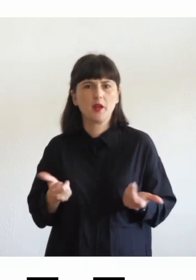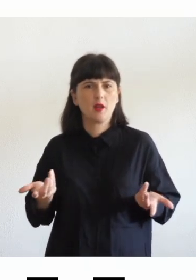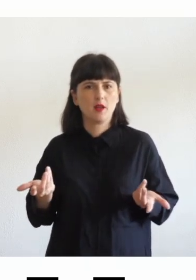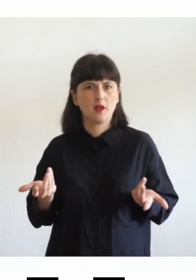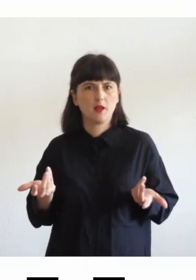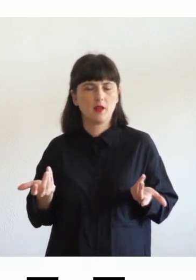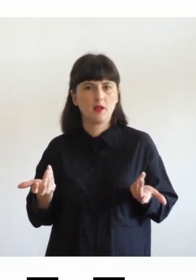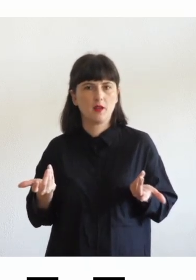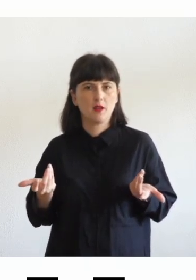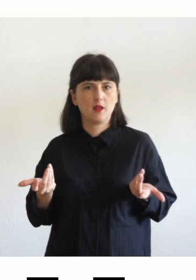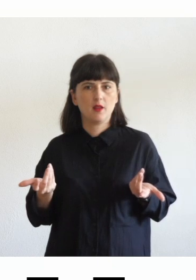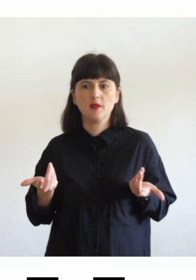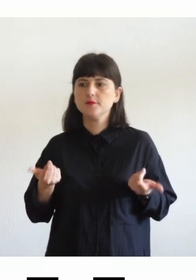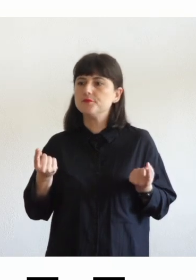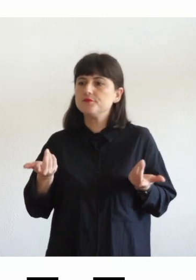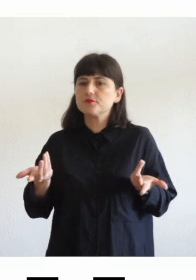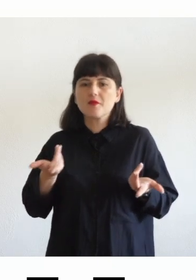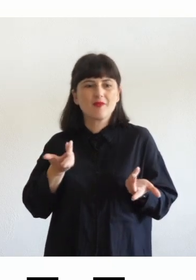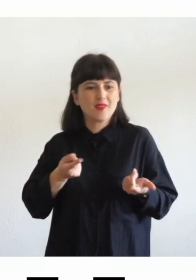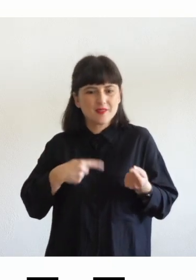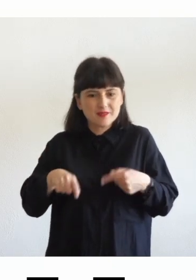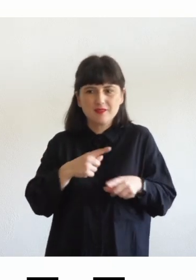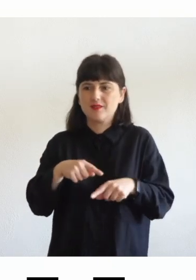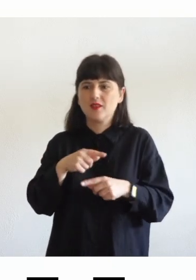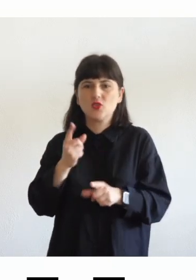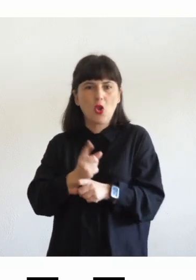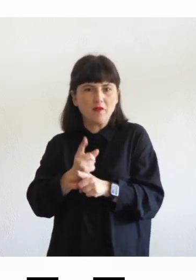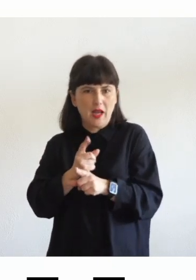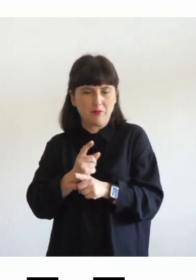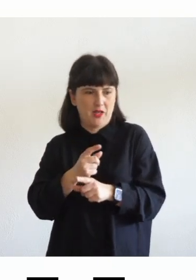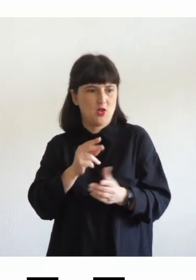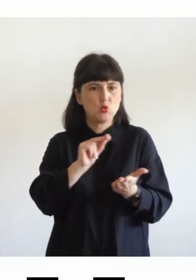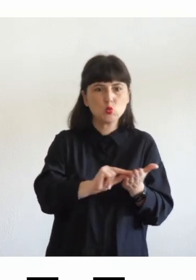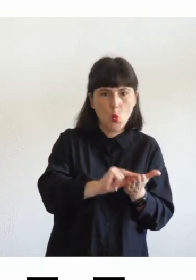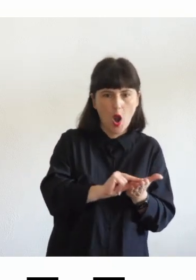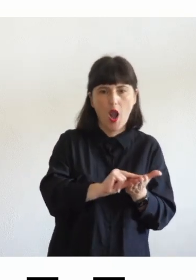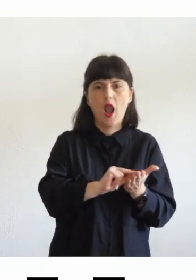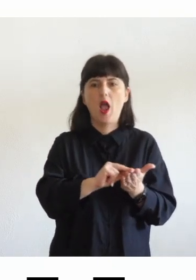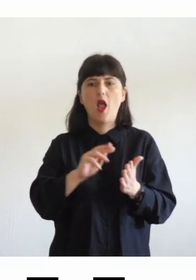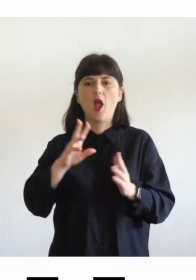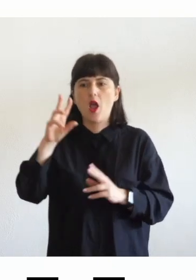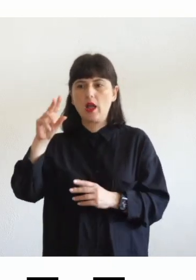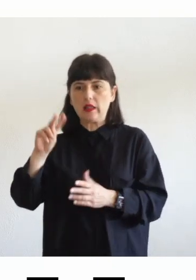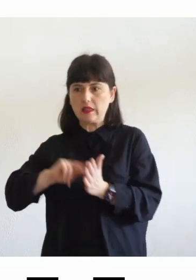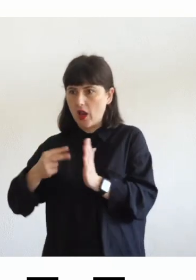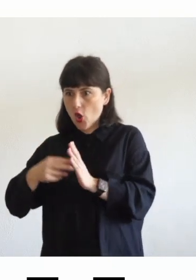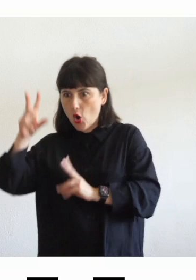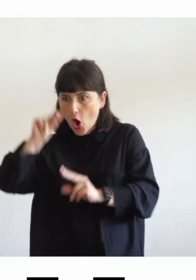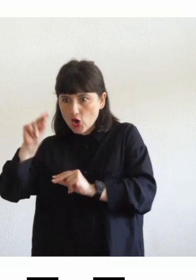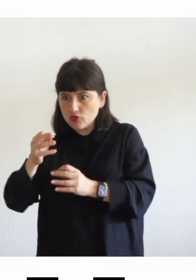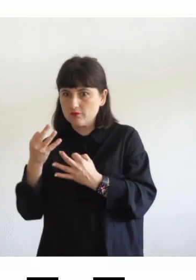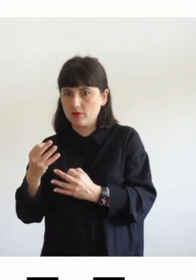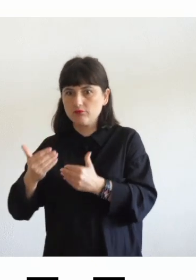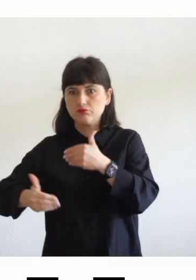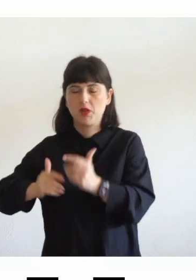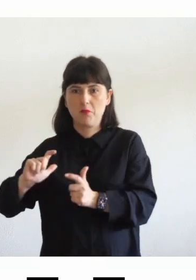diciamo questa comunicazione fra quello che è il mondo scuola e le conoscenze tecniche che oggi ci sono siamo qui ne